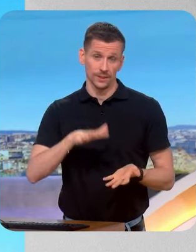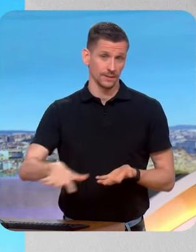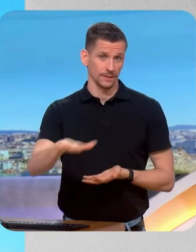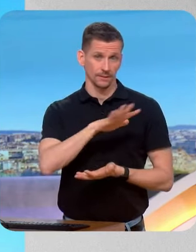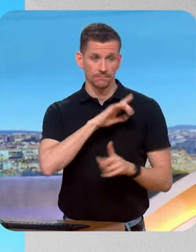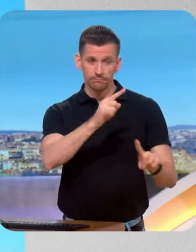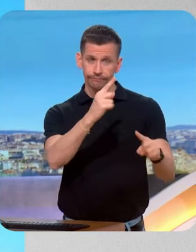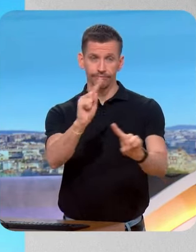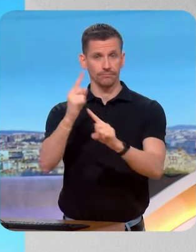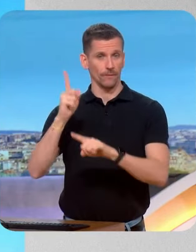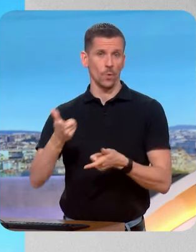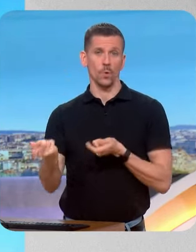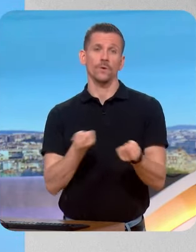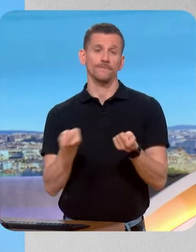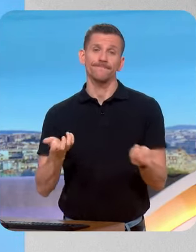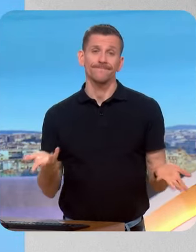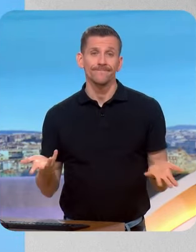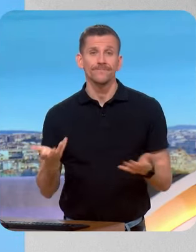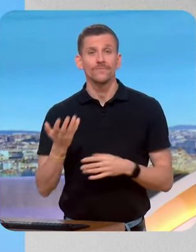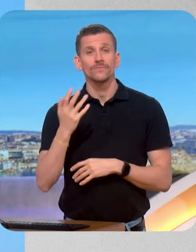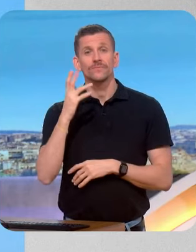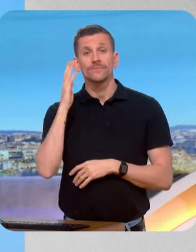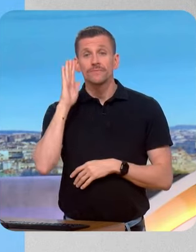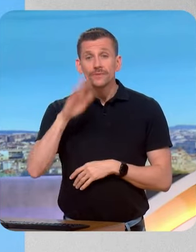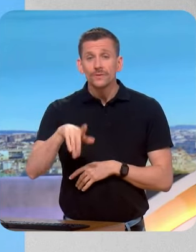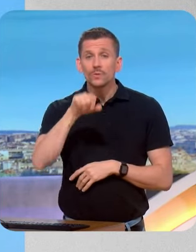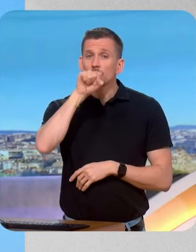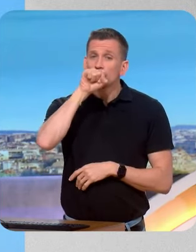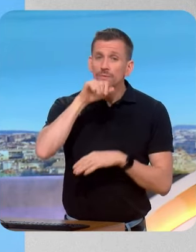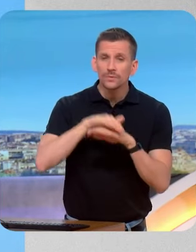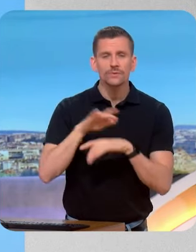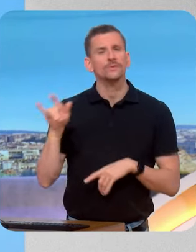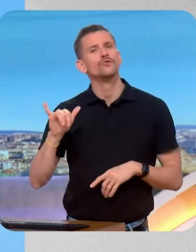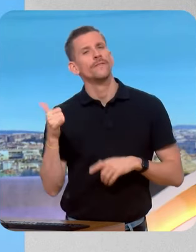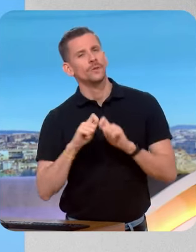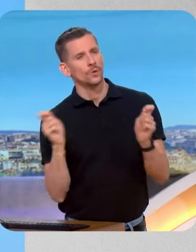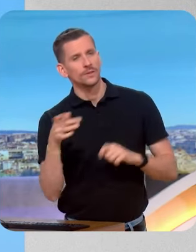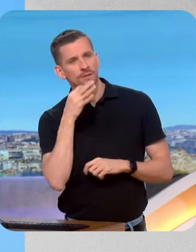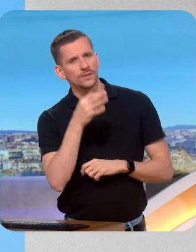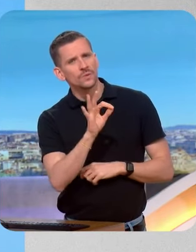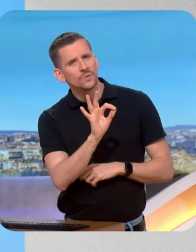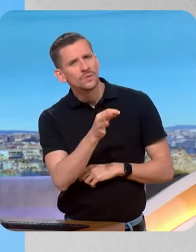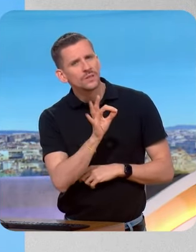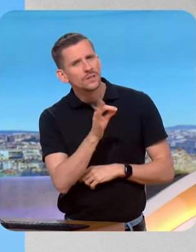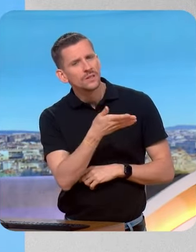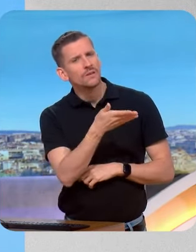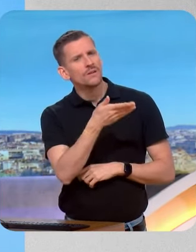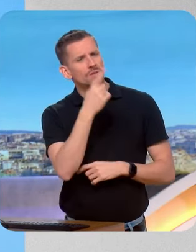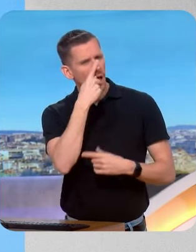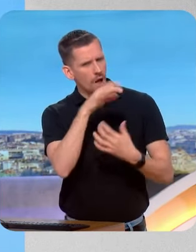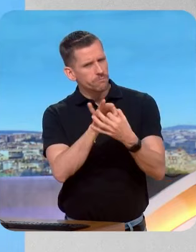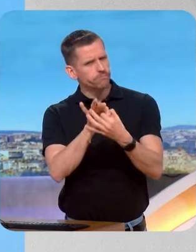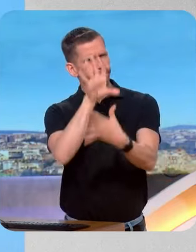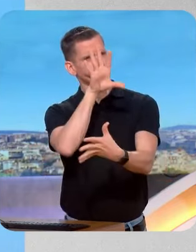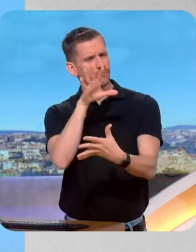mais qui malgré tout sont des passionnés de politique. Pardon, mais ces Français qui n'y croient plus, cette déconnexion, on a l'impression, parce que François